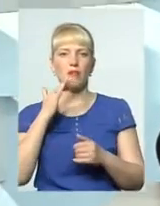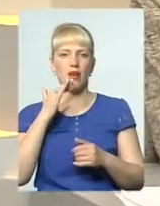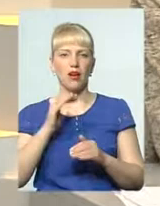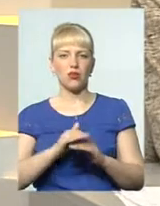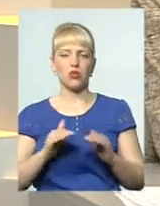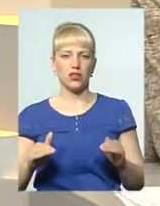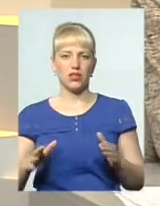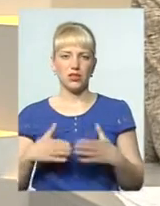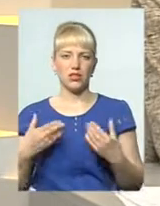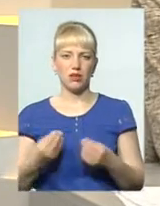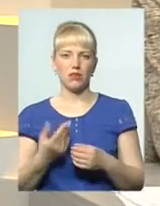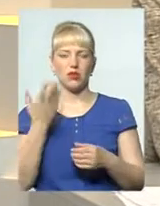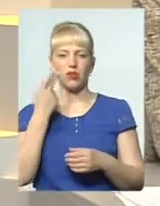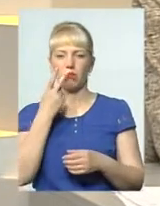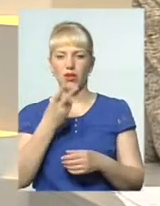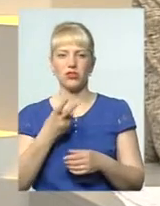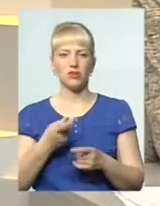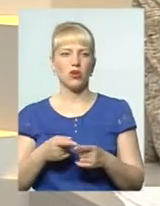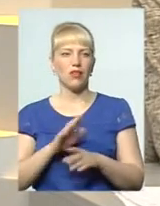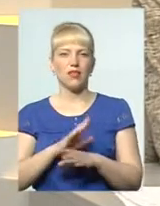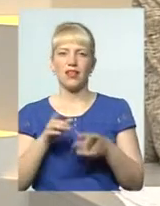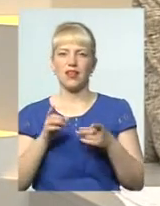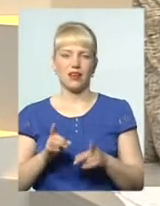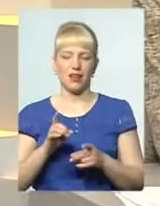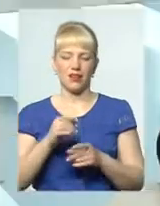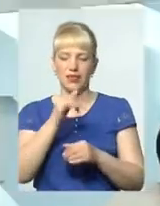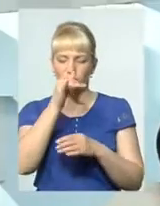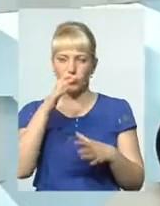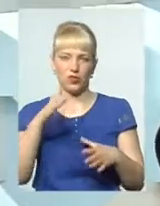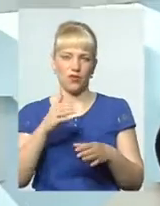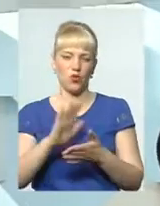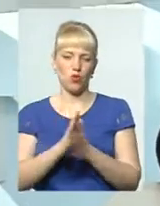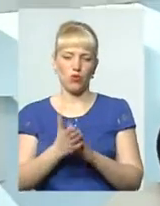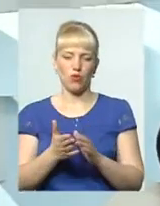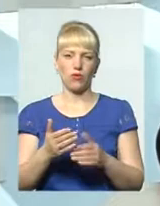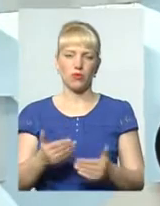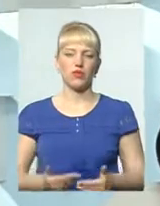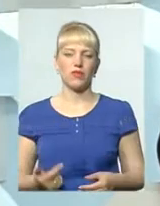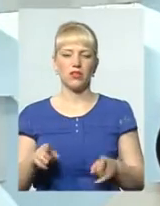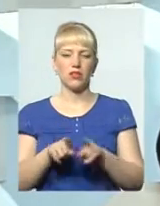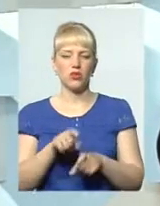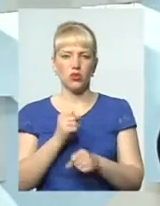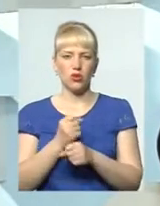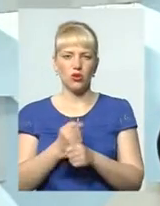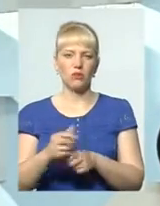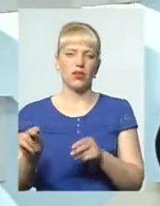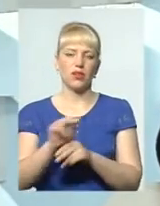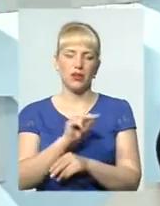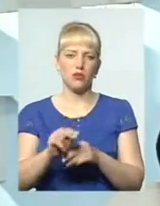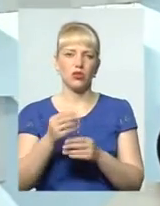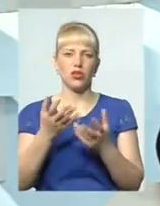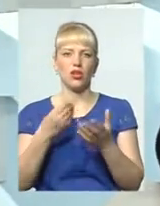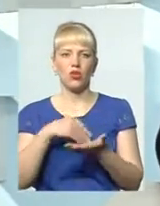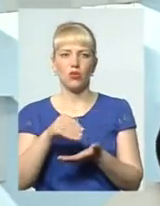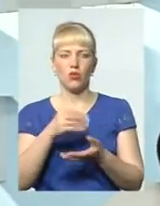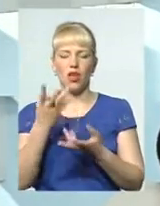до яких ми приходили, бачили нереальні умови проживання. Ми там хочемо робили ремонти, купляли різне обладнання, все, все, все. Потім,